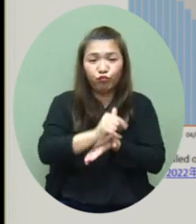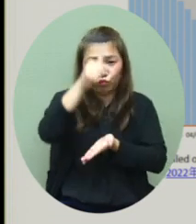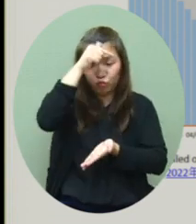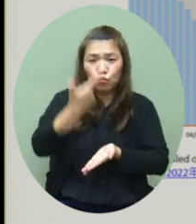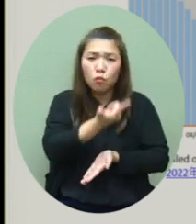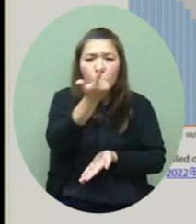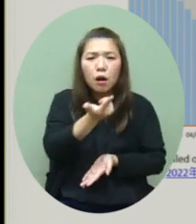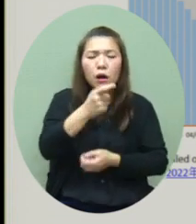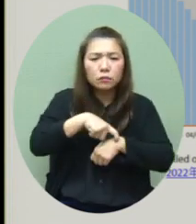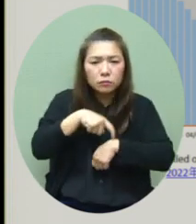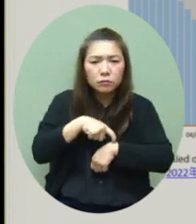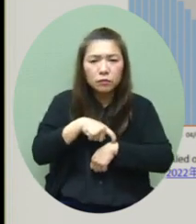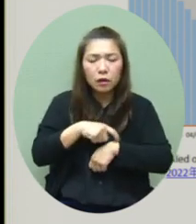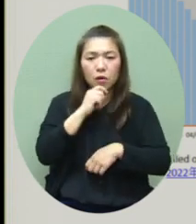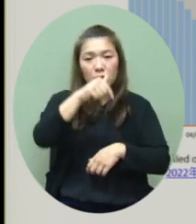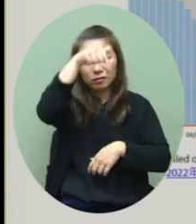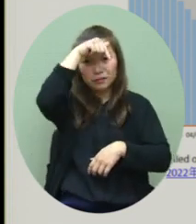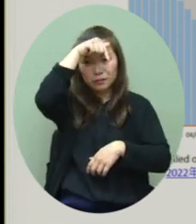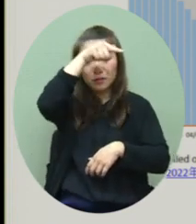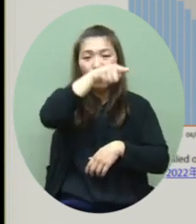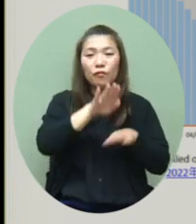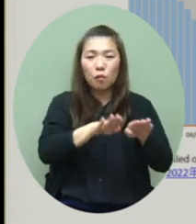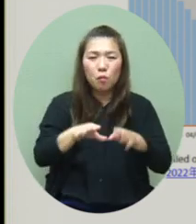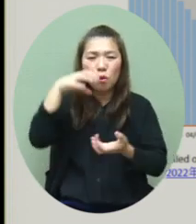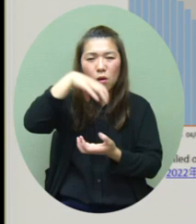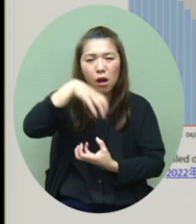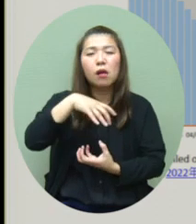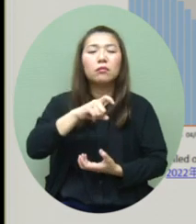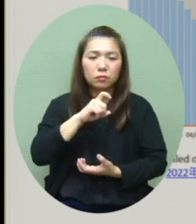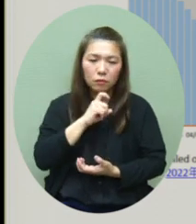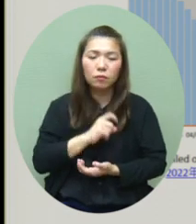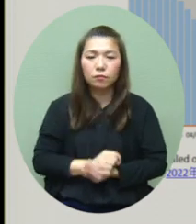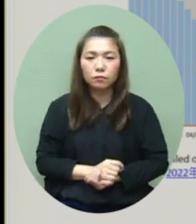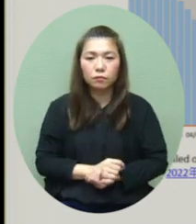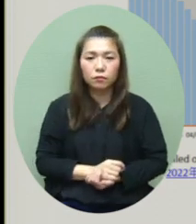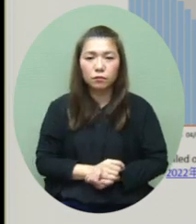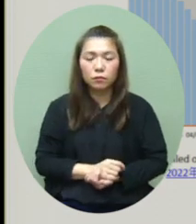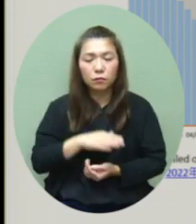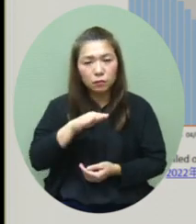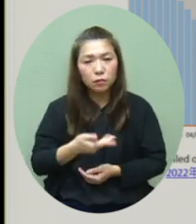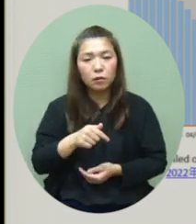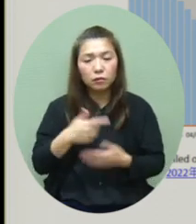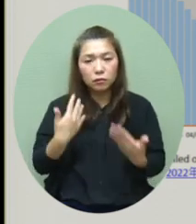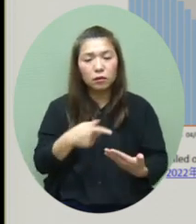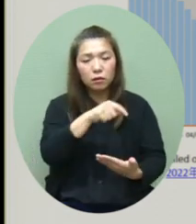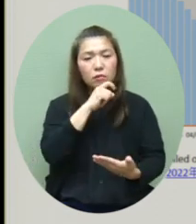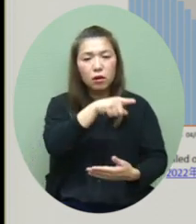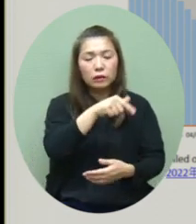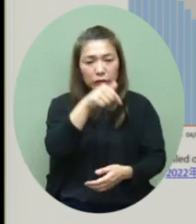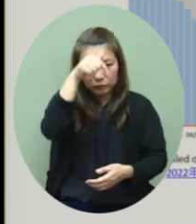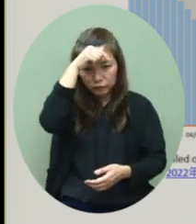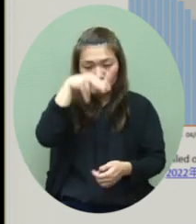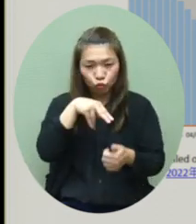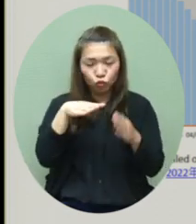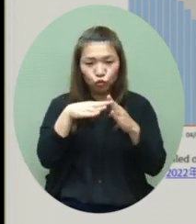病人的时候其实对于公立医院的服务是会造成很大的压力的所以我们其实在医院的作专准备